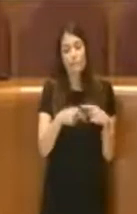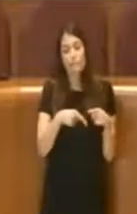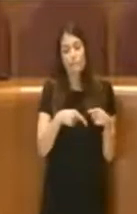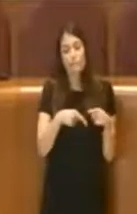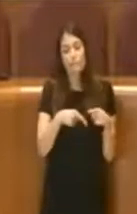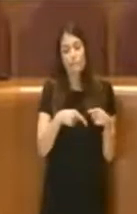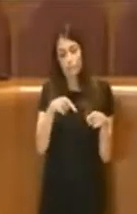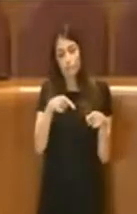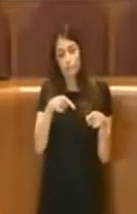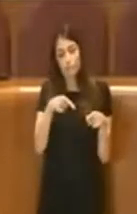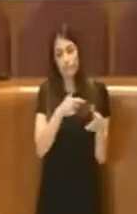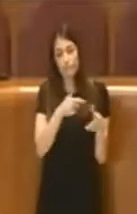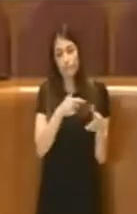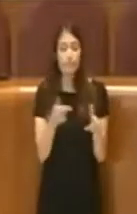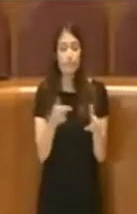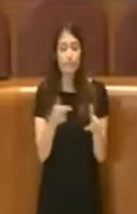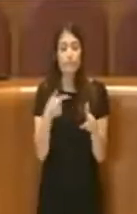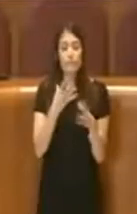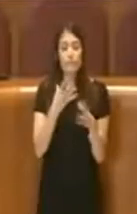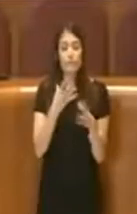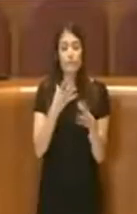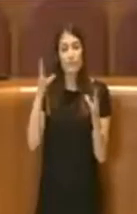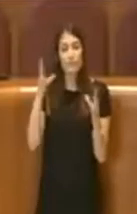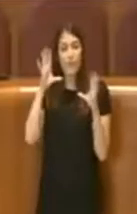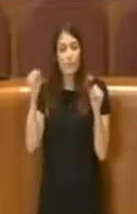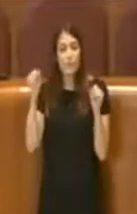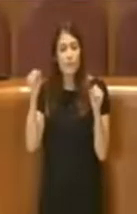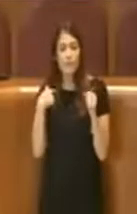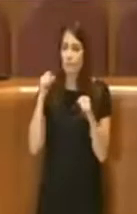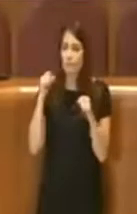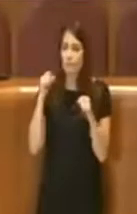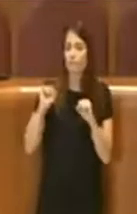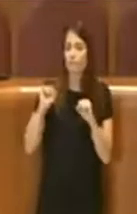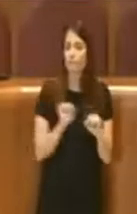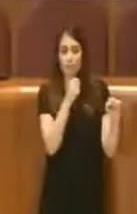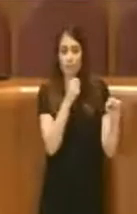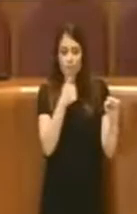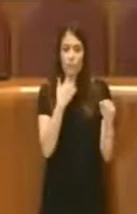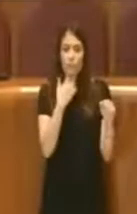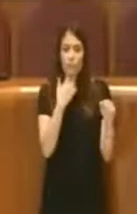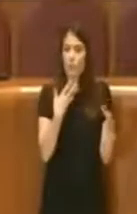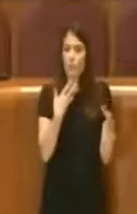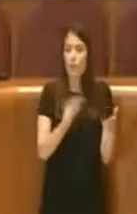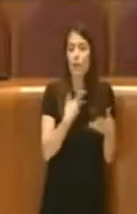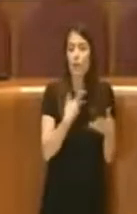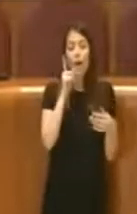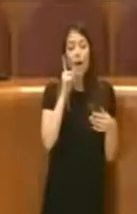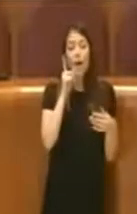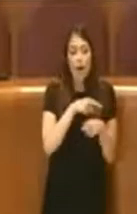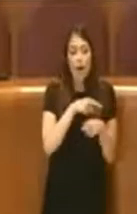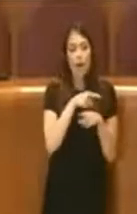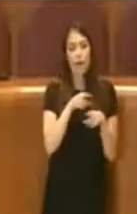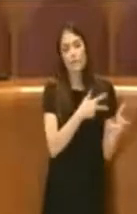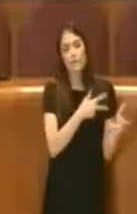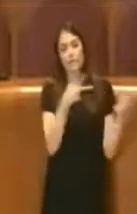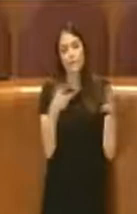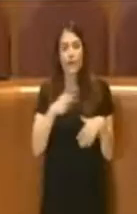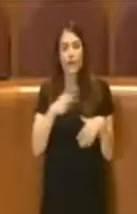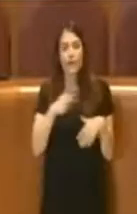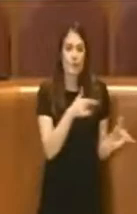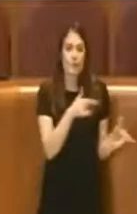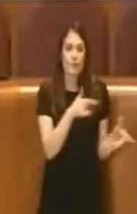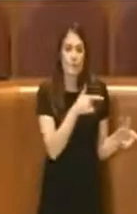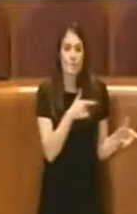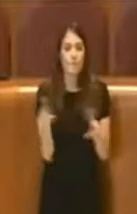carabinieri che si rifiutarono di collaborare con i tedeschi, deportati anche loro nei campi di sterminio. I circa